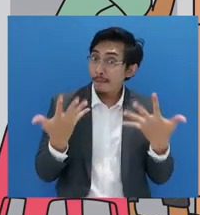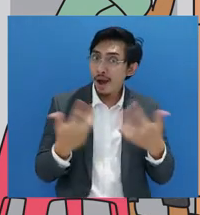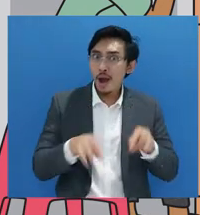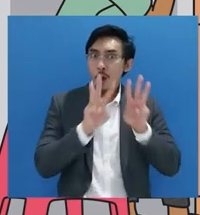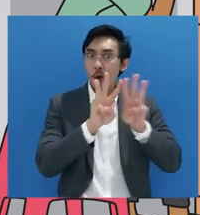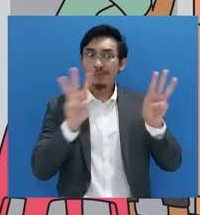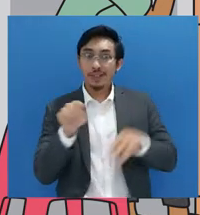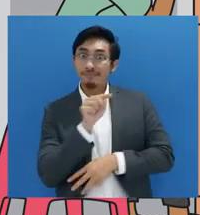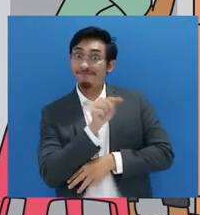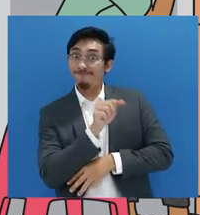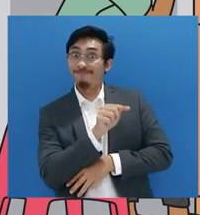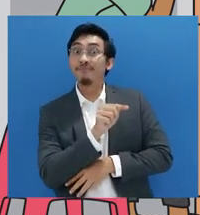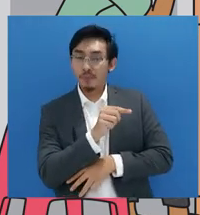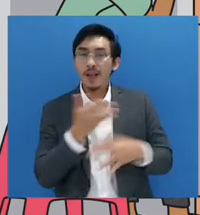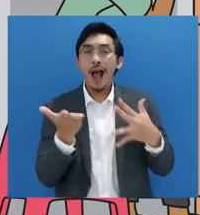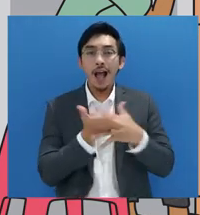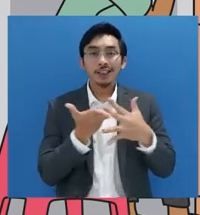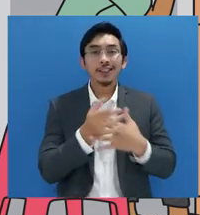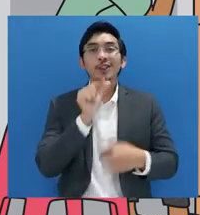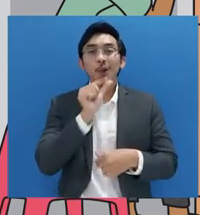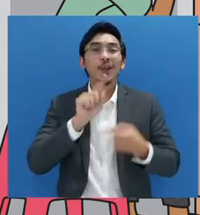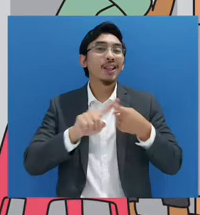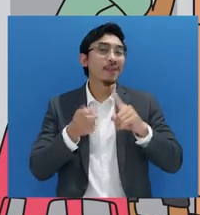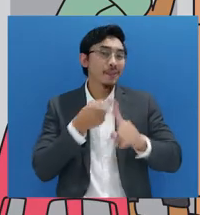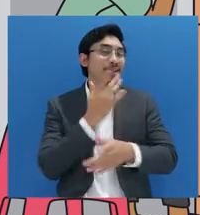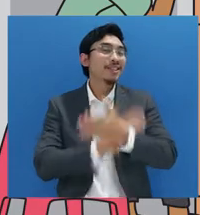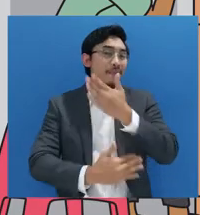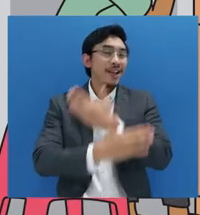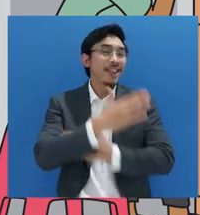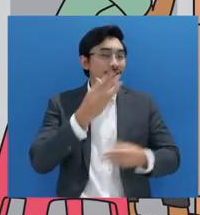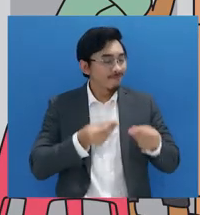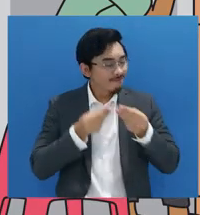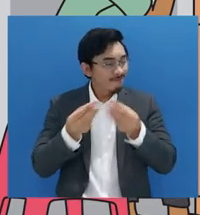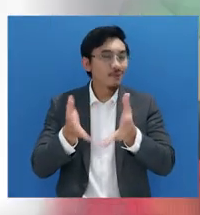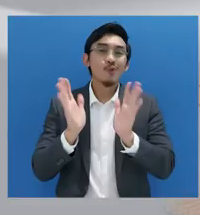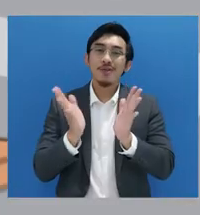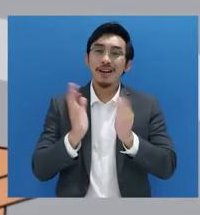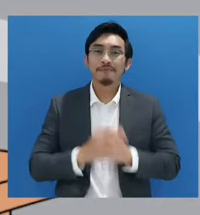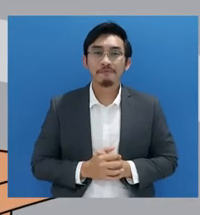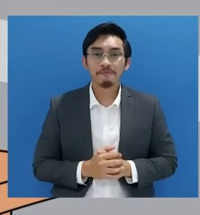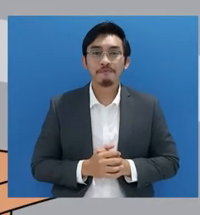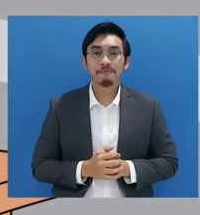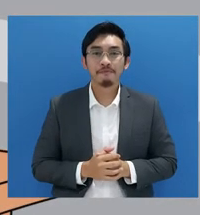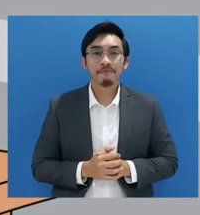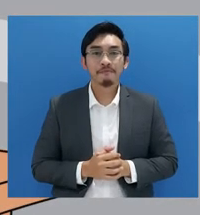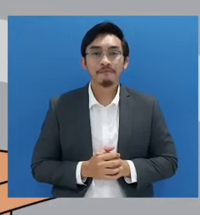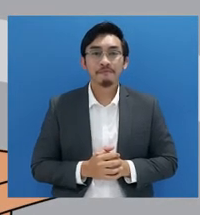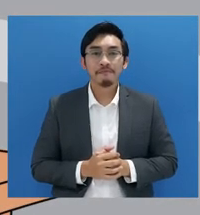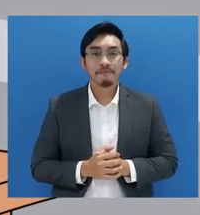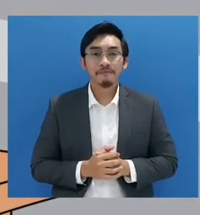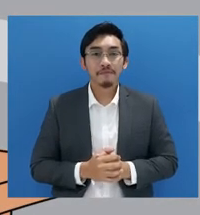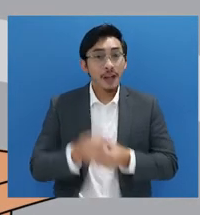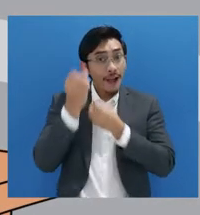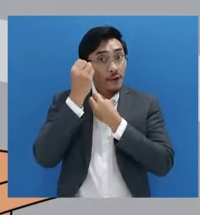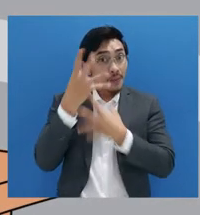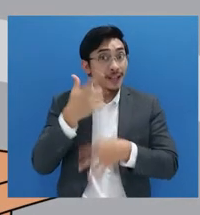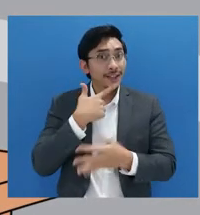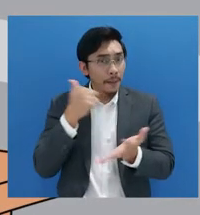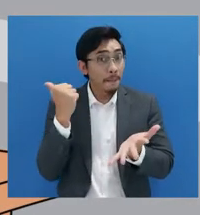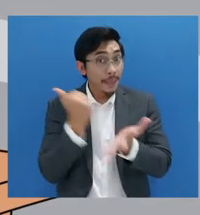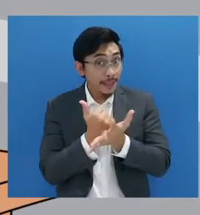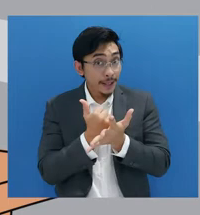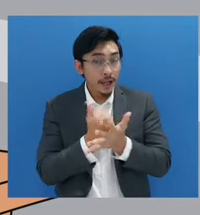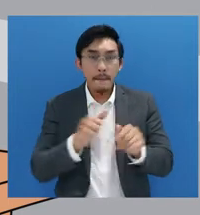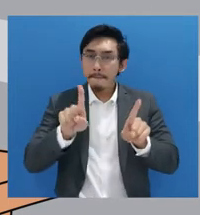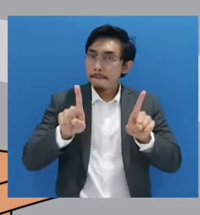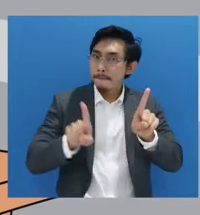pengguna sehingga ramah bagi teman-teman penyandang disabilitas. Catatan terpenting, pedampingan oleh penasehat